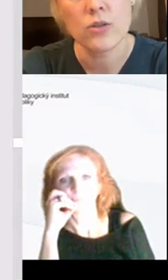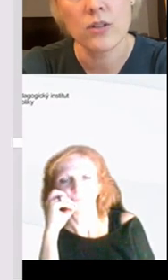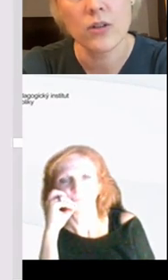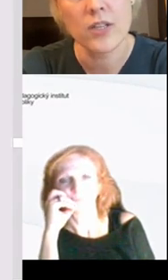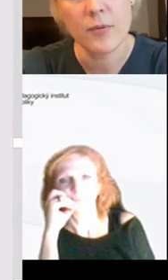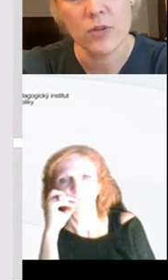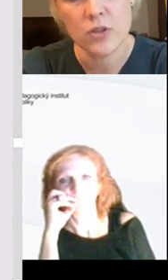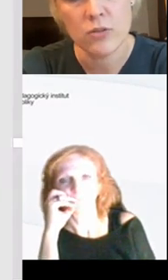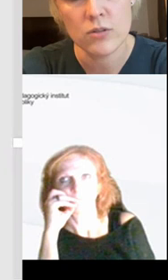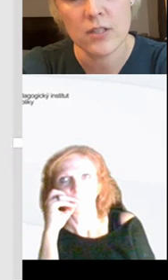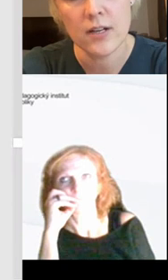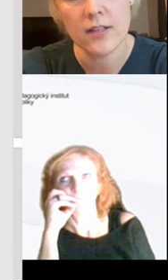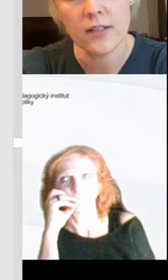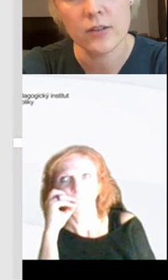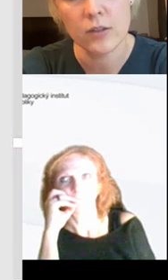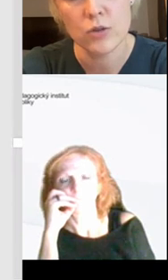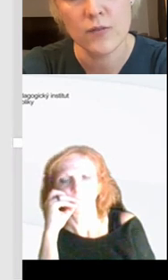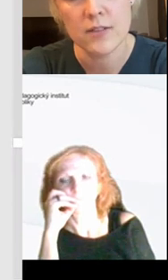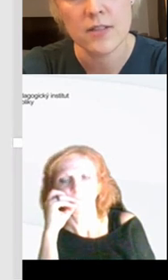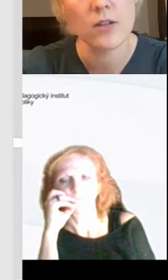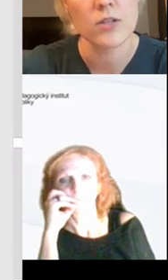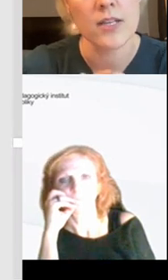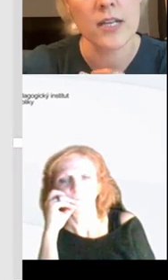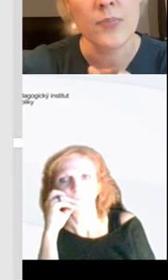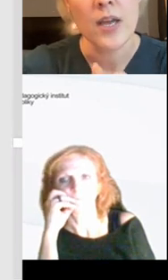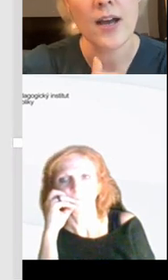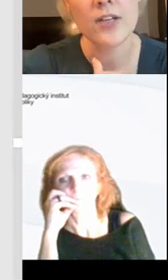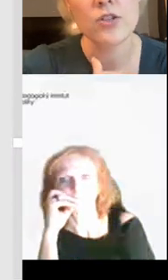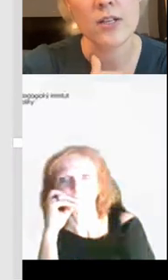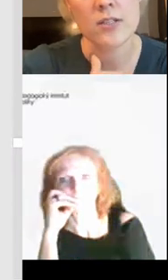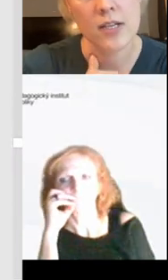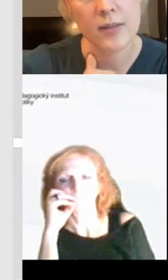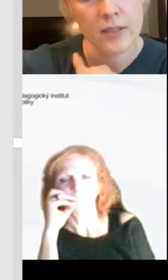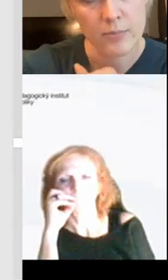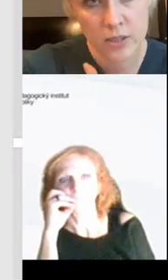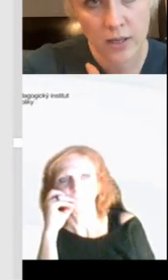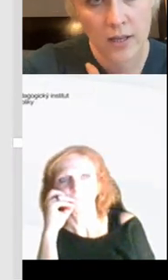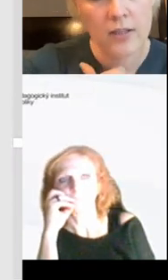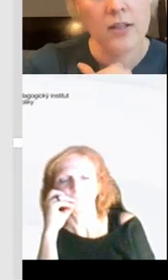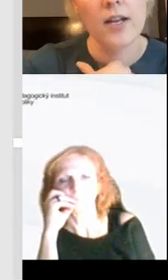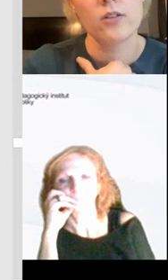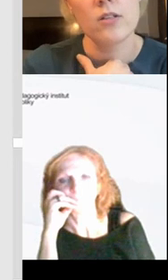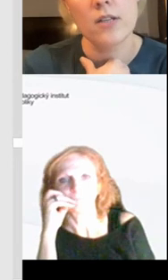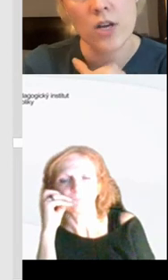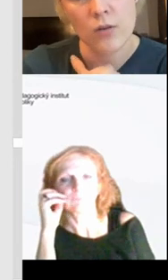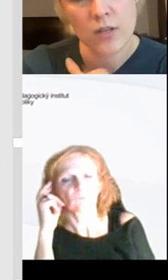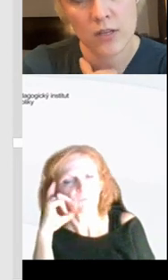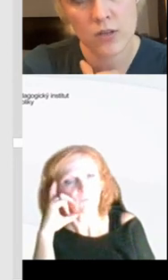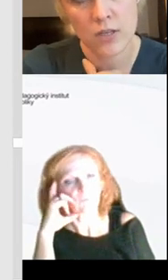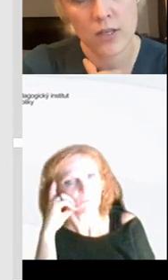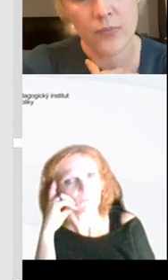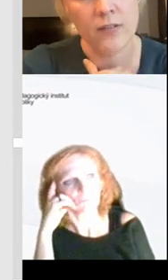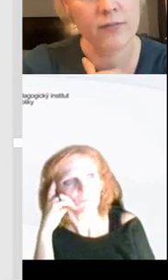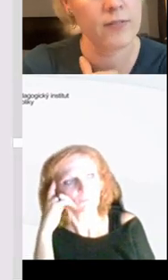dost hodně povýšily, co se týká těch uživatelských rozhraní a většina z nich přidala elektronické